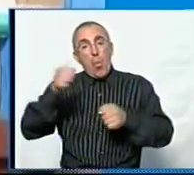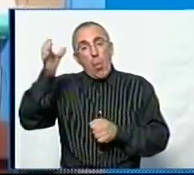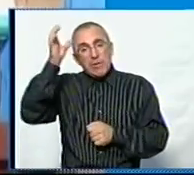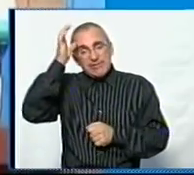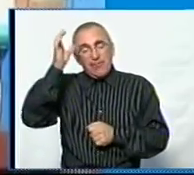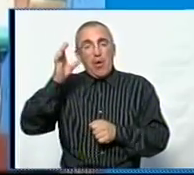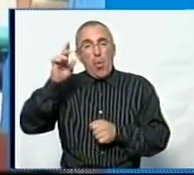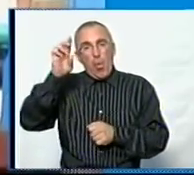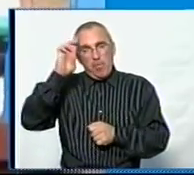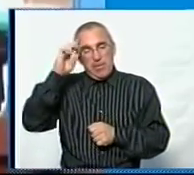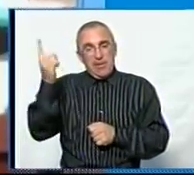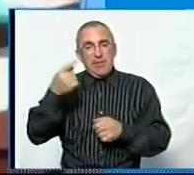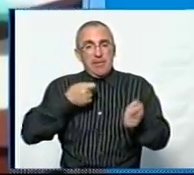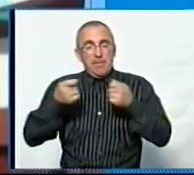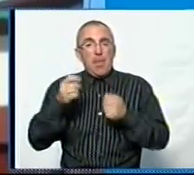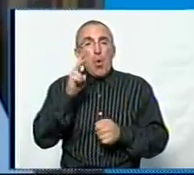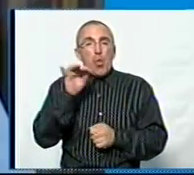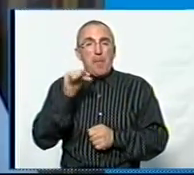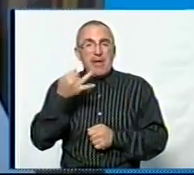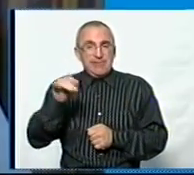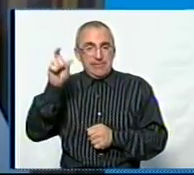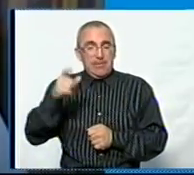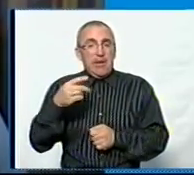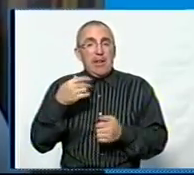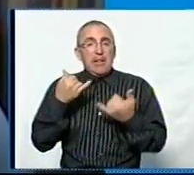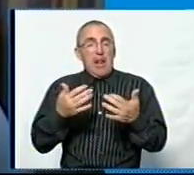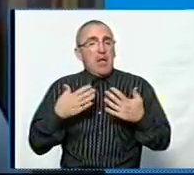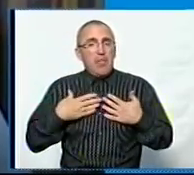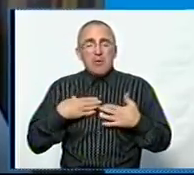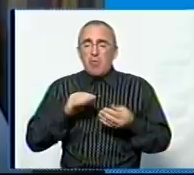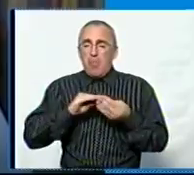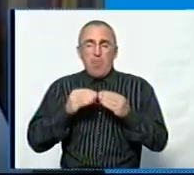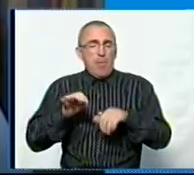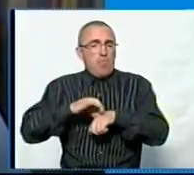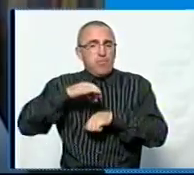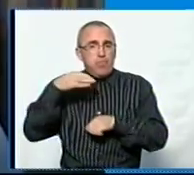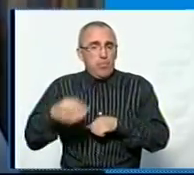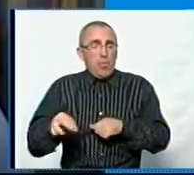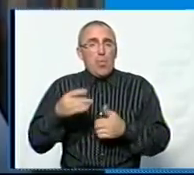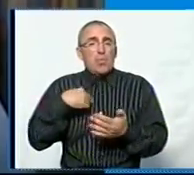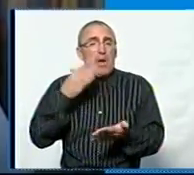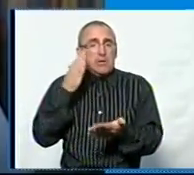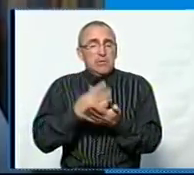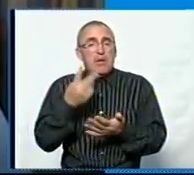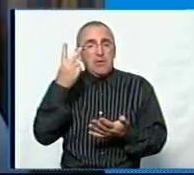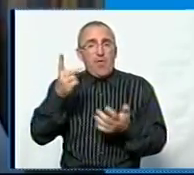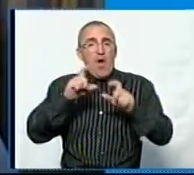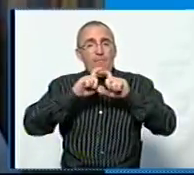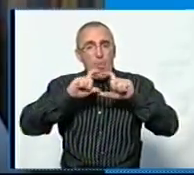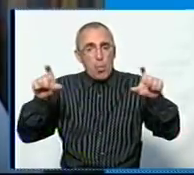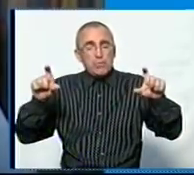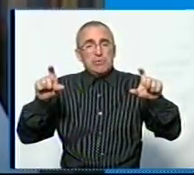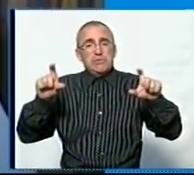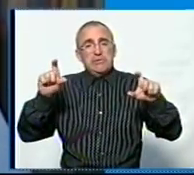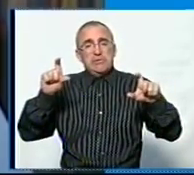обласної державної адміністрації Микола Конопацький. Для нас це проблема болюча, незважаючи на те, що в нас два вузи і